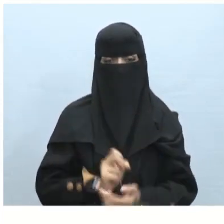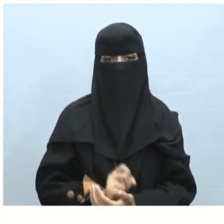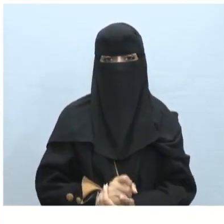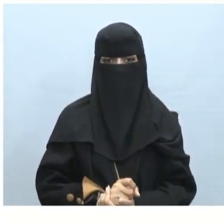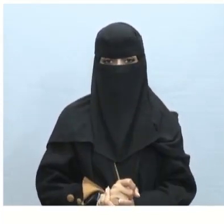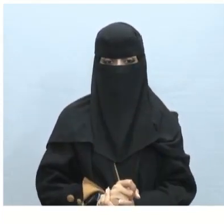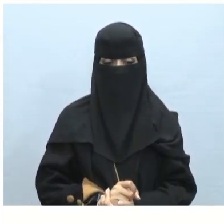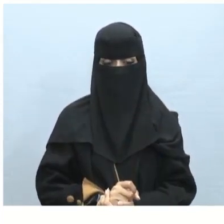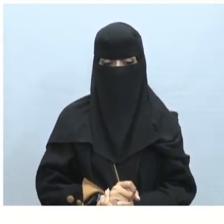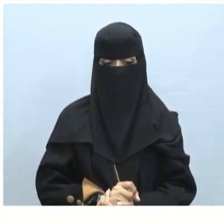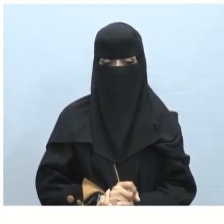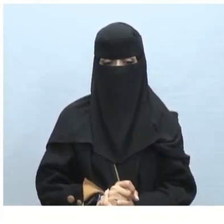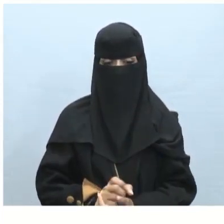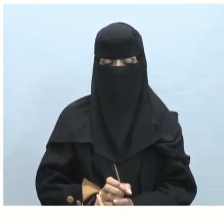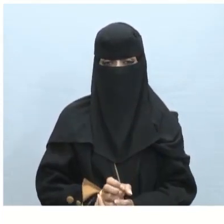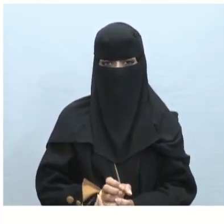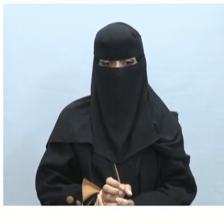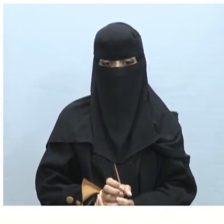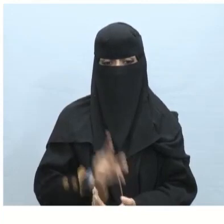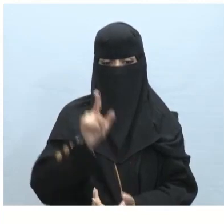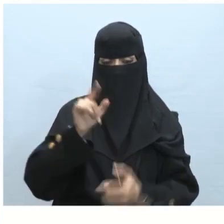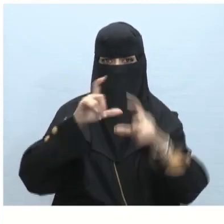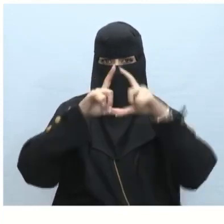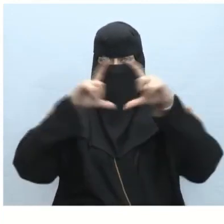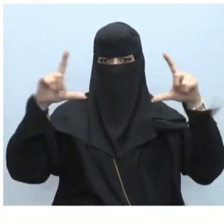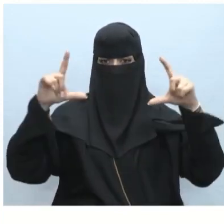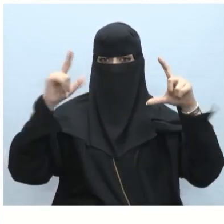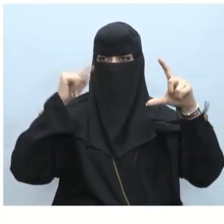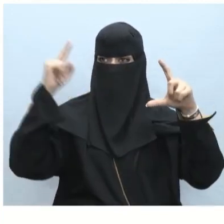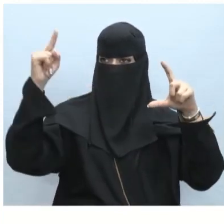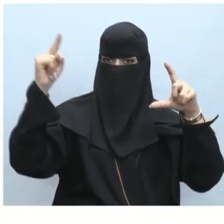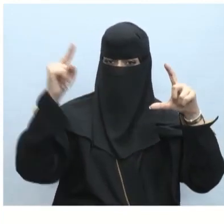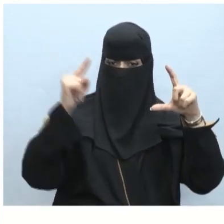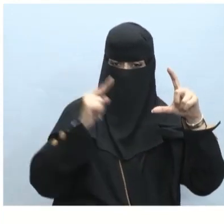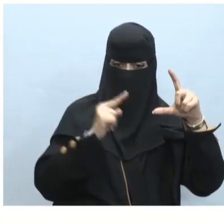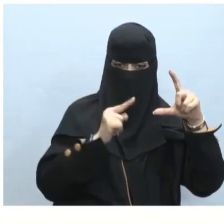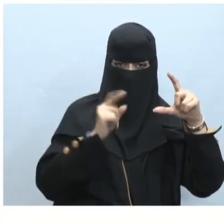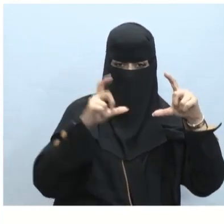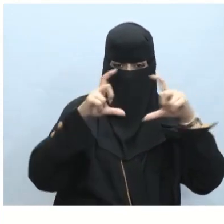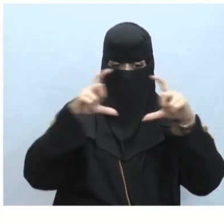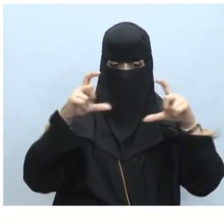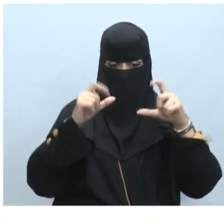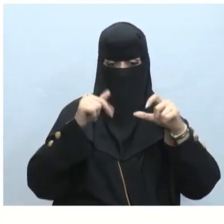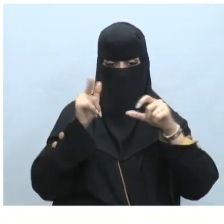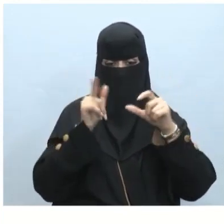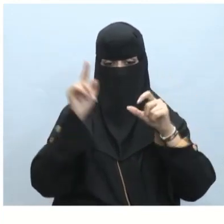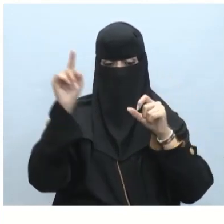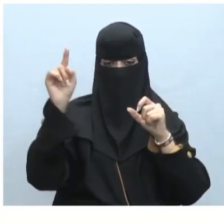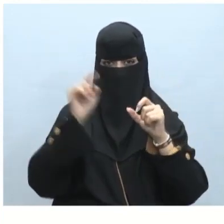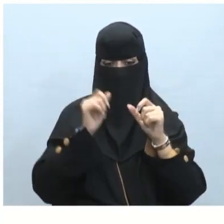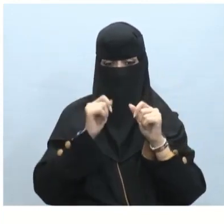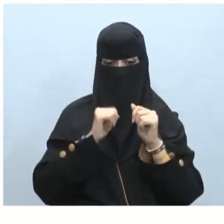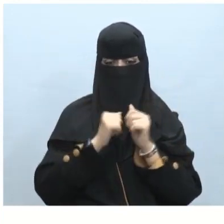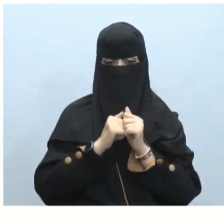بعد ذلك بالضغط على موافق سيتم إضافة SmartArt إلى الشريحة